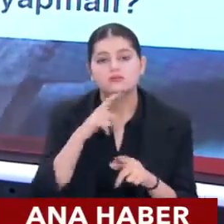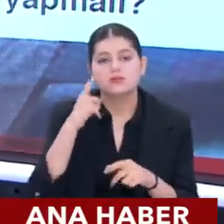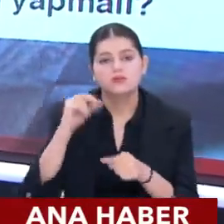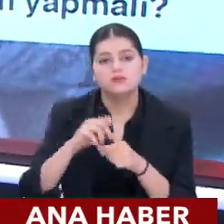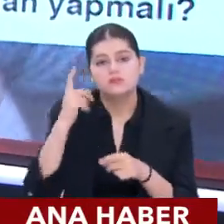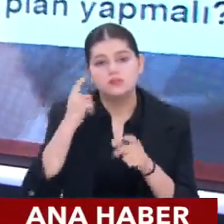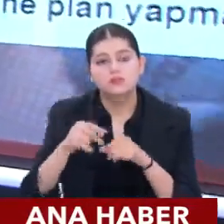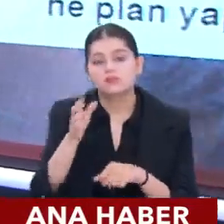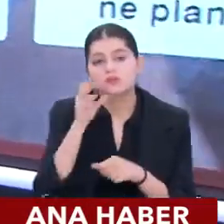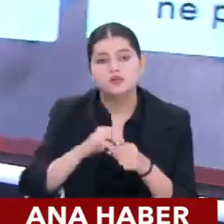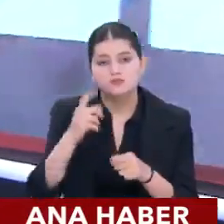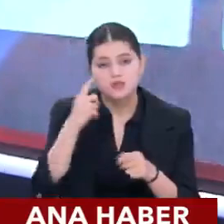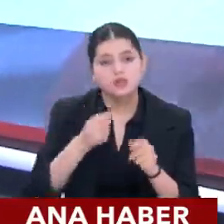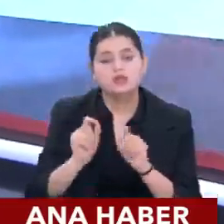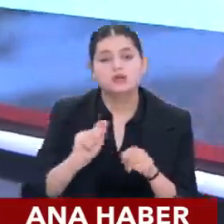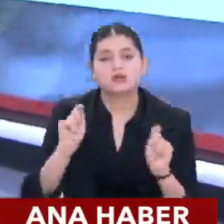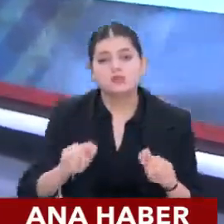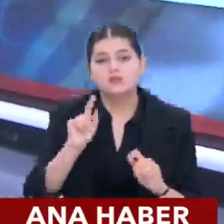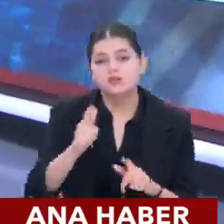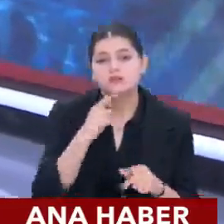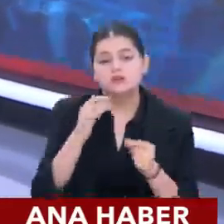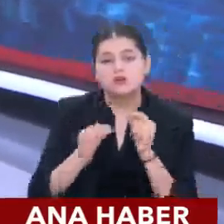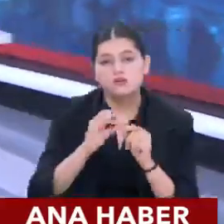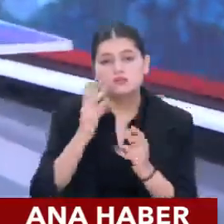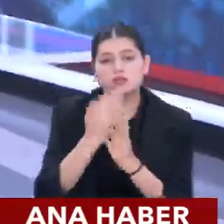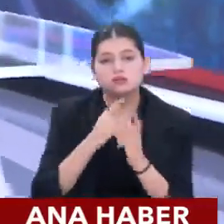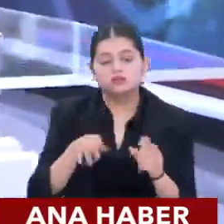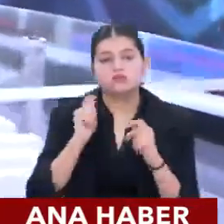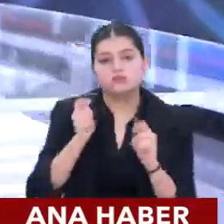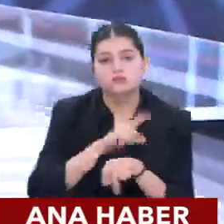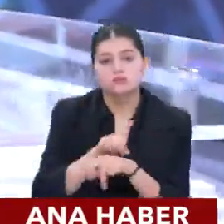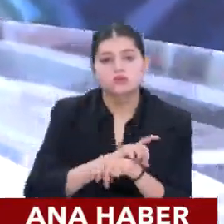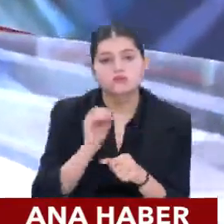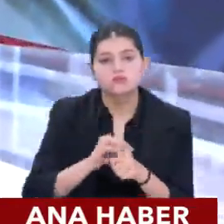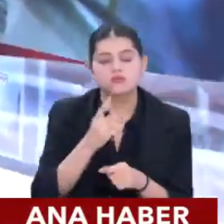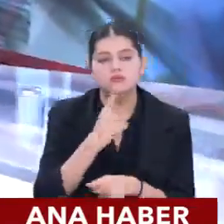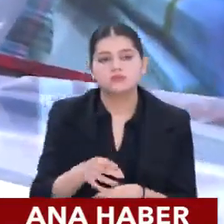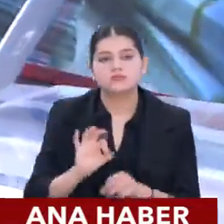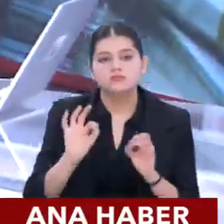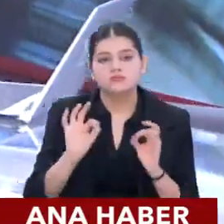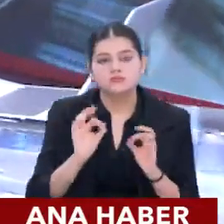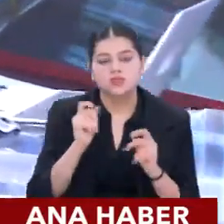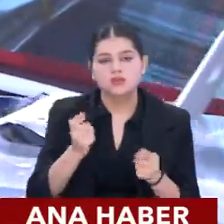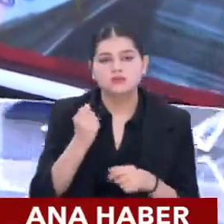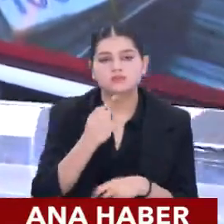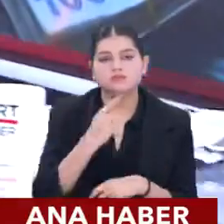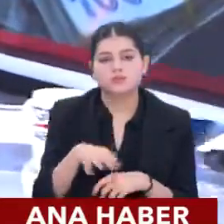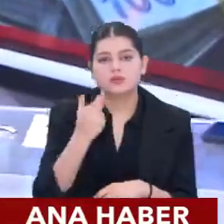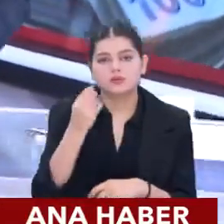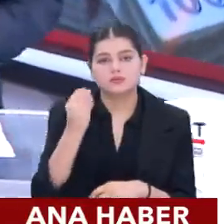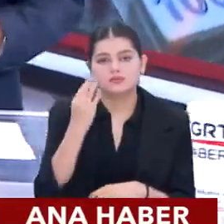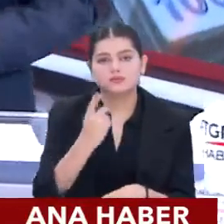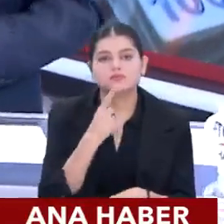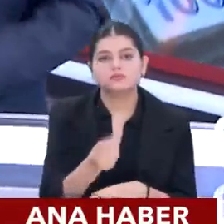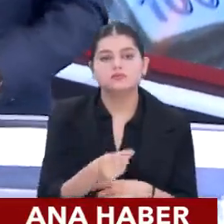Devletinin planlarını bilerek plan yapmalı ve ekonomik manada bu zorlu süreçte en azından daha